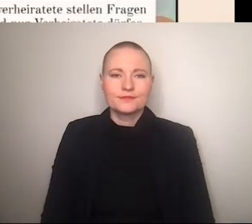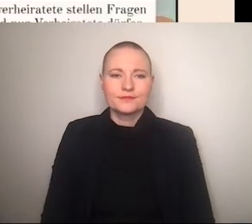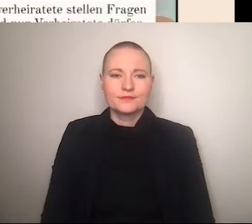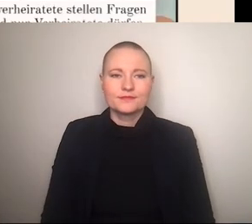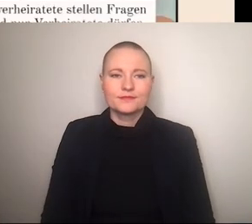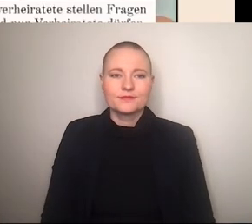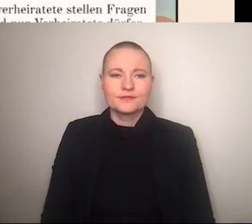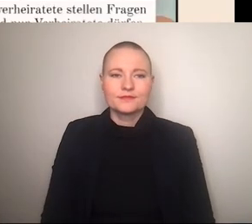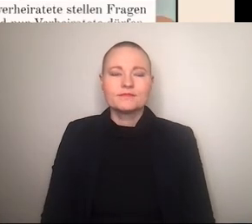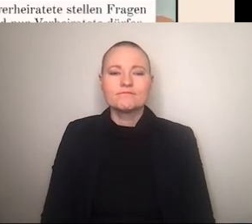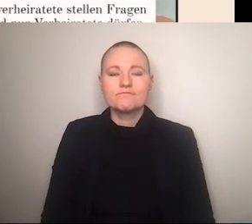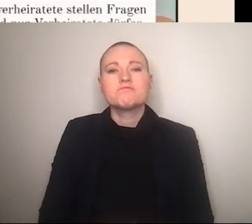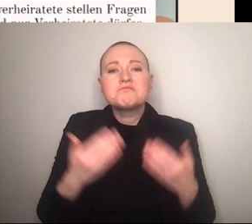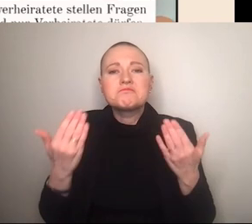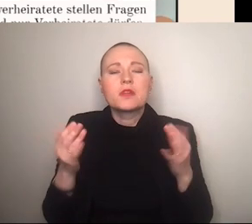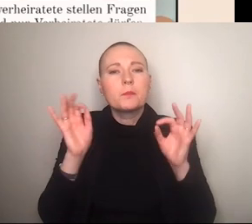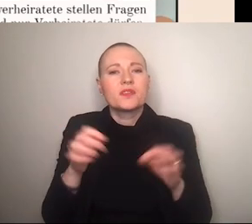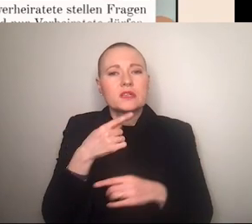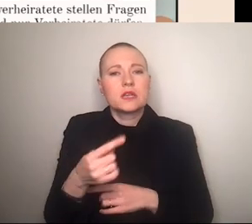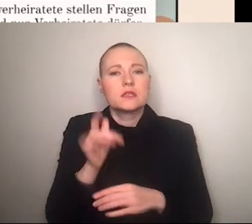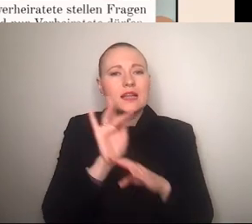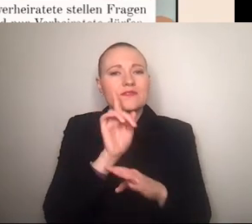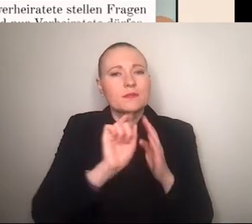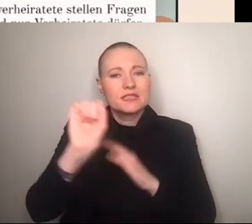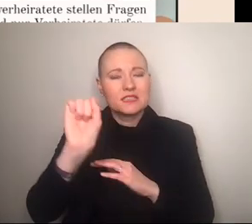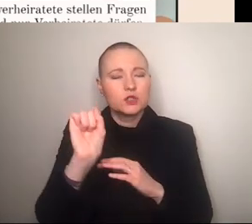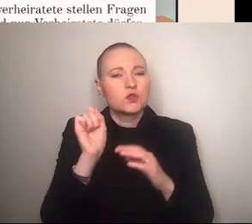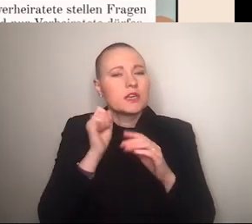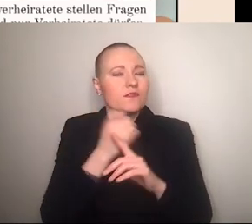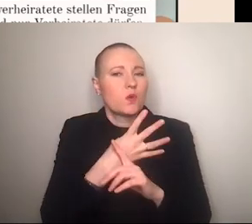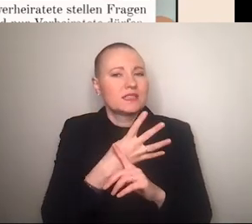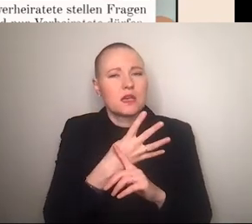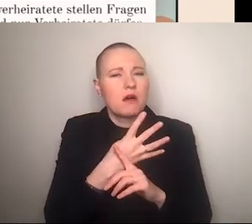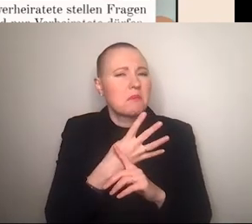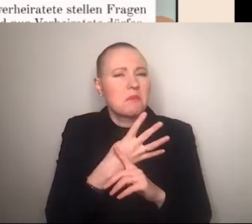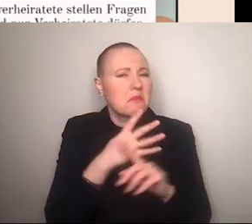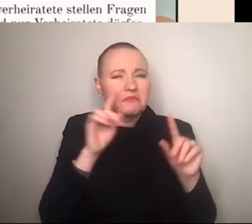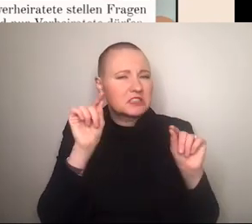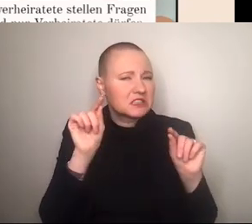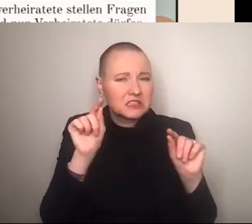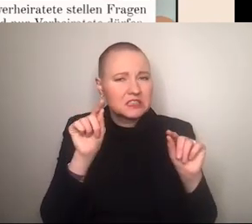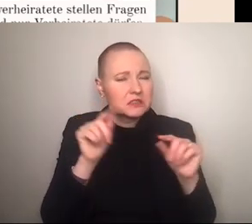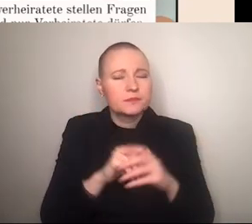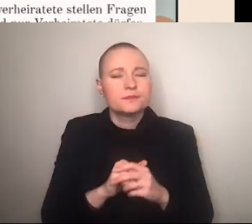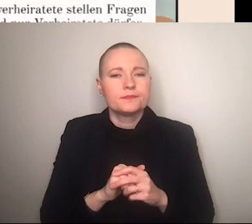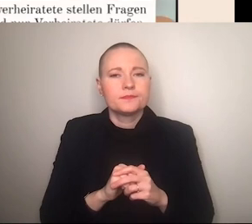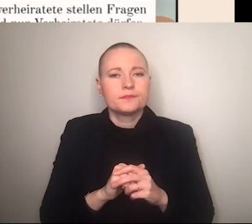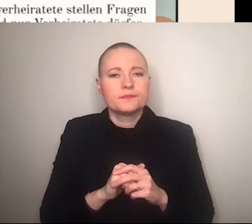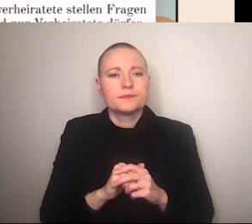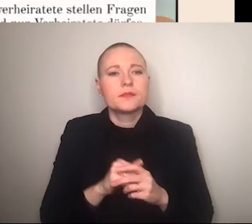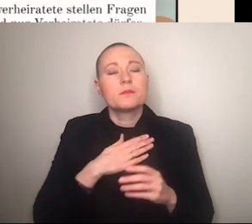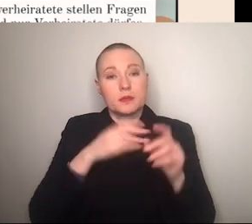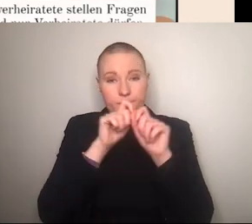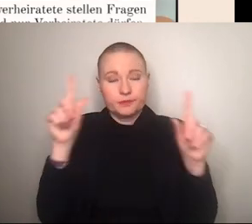aber was meine ich überhaupt wenn ich von antifeministischen influenza entspreche ich begreife antifeministische